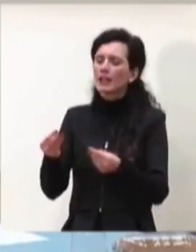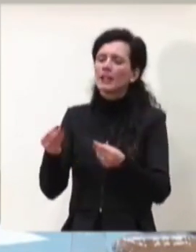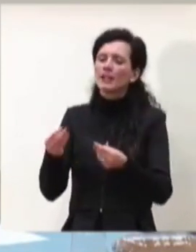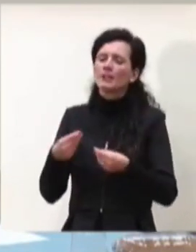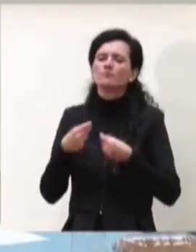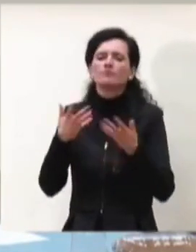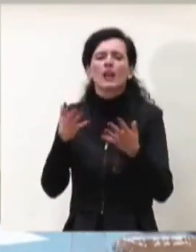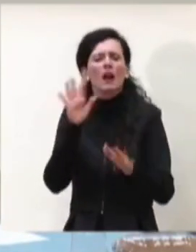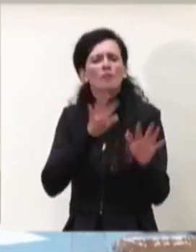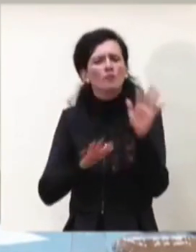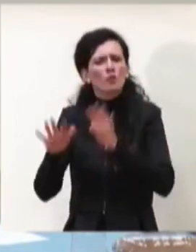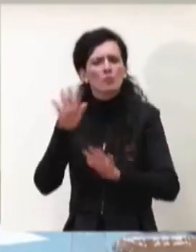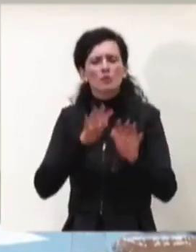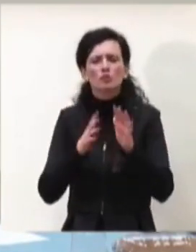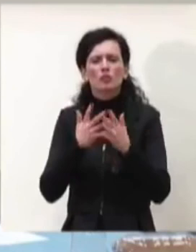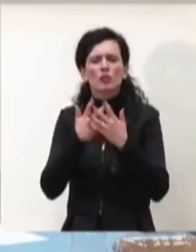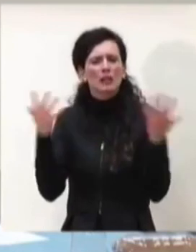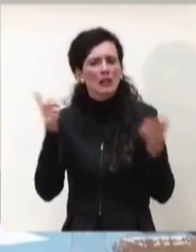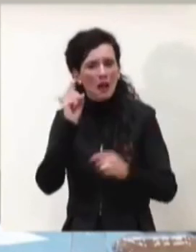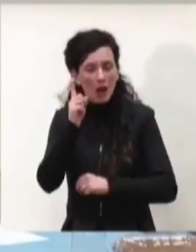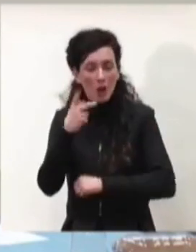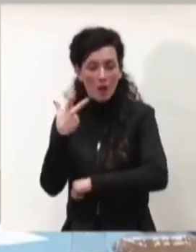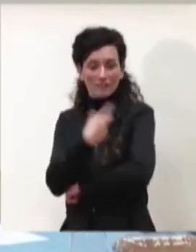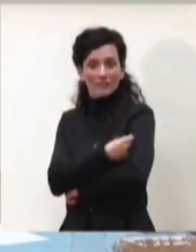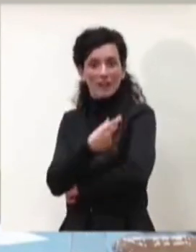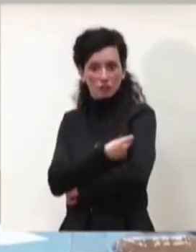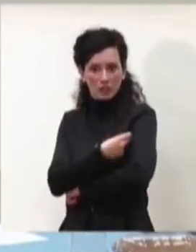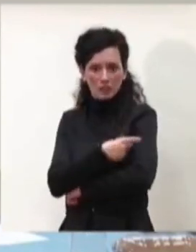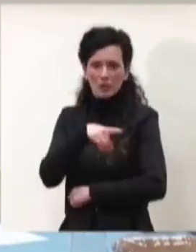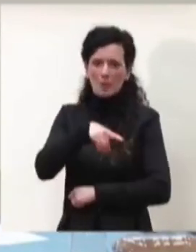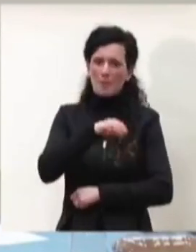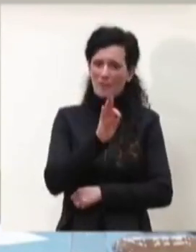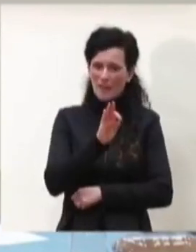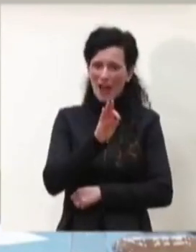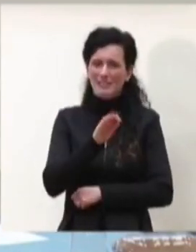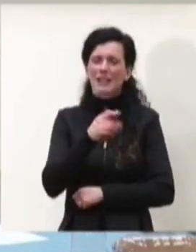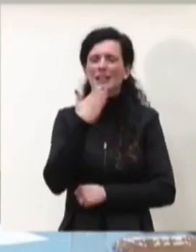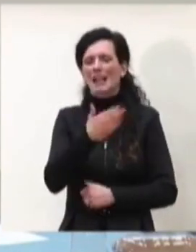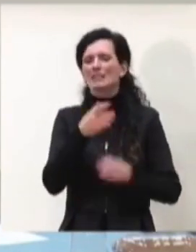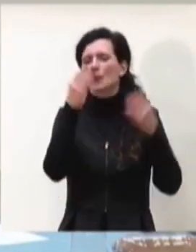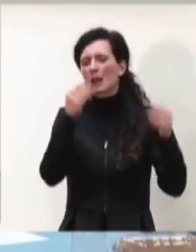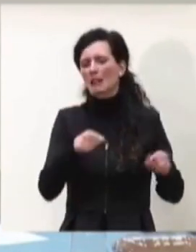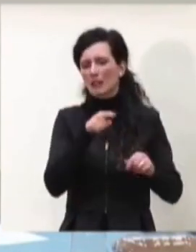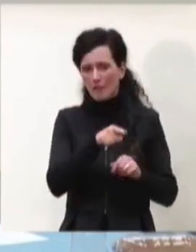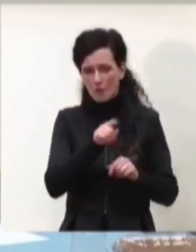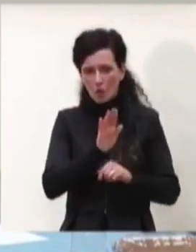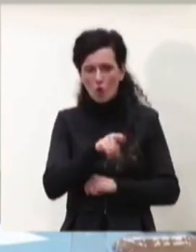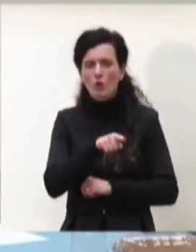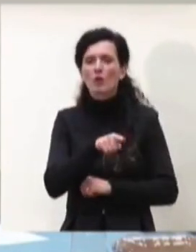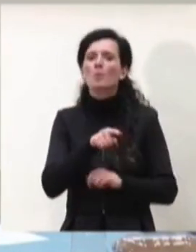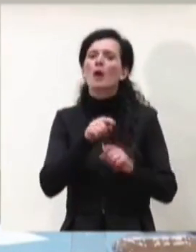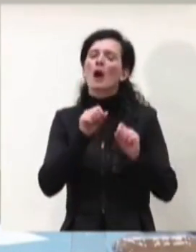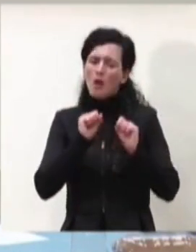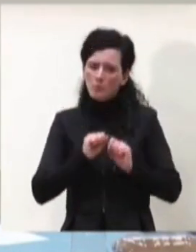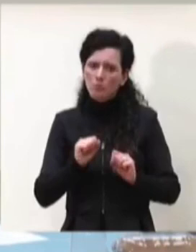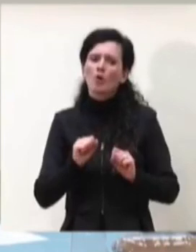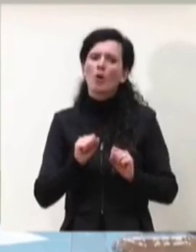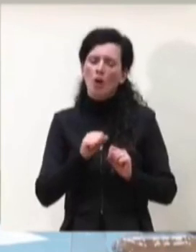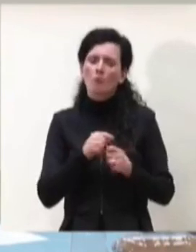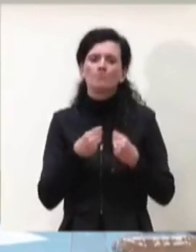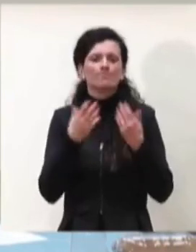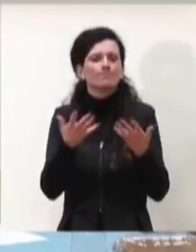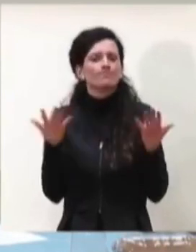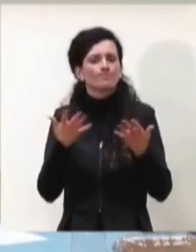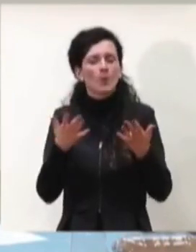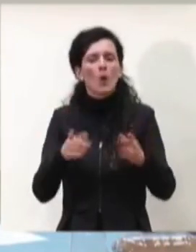con la piattaforma Pfizer-BioNTech è in grado di conferire protezione